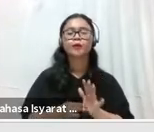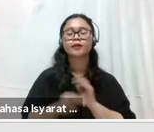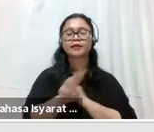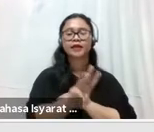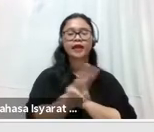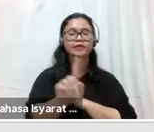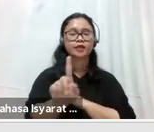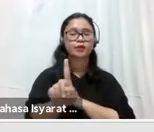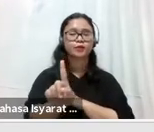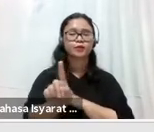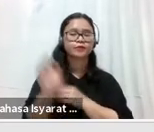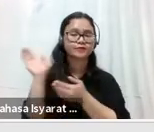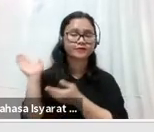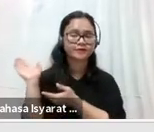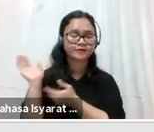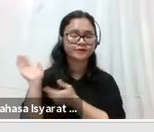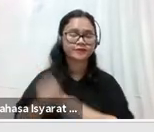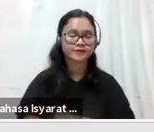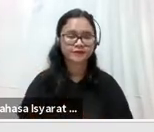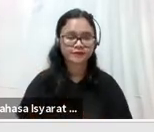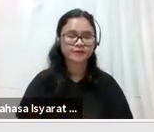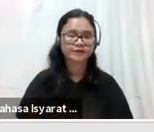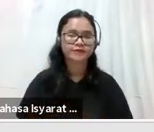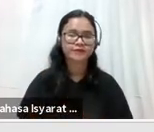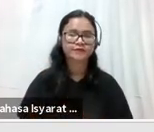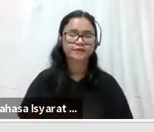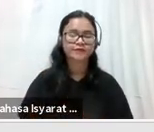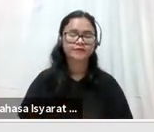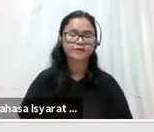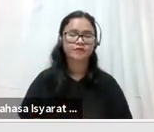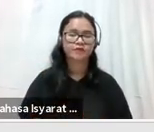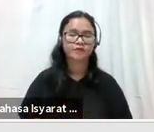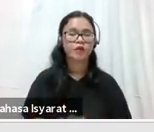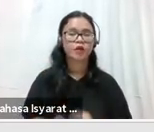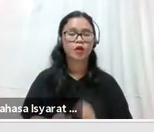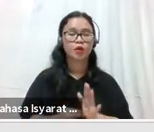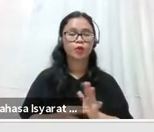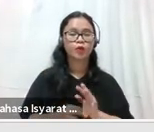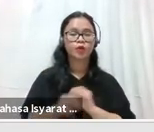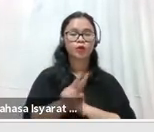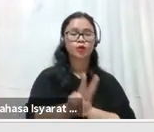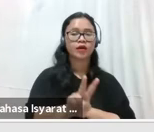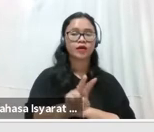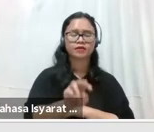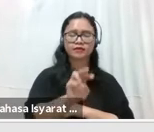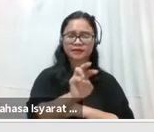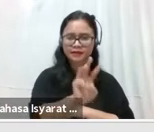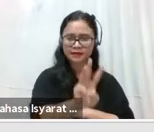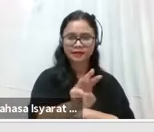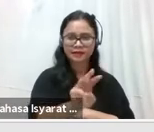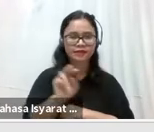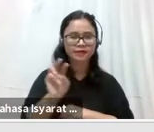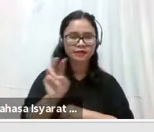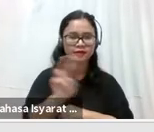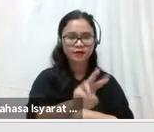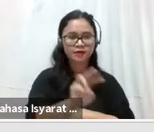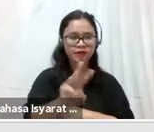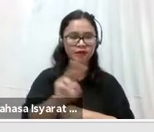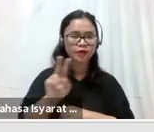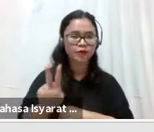31, Dwi Aryani dalam kurung Individu. 23, Edwin Purnama